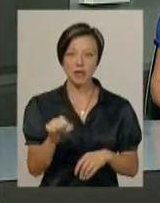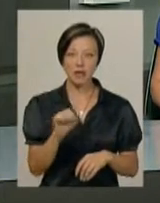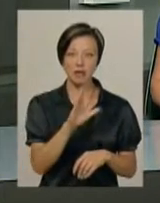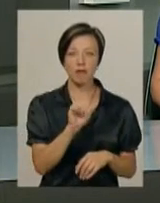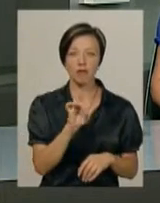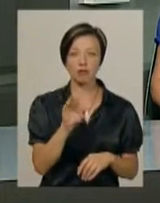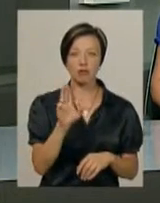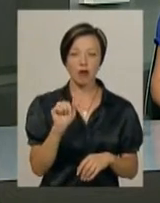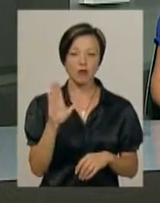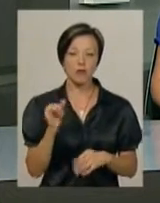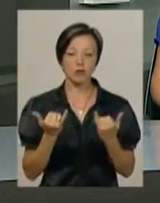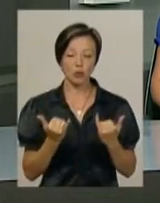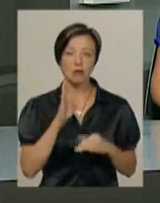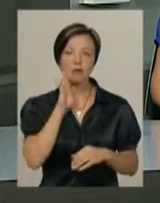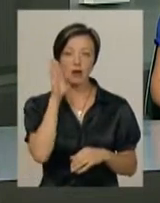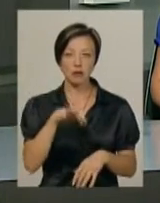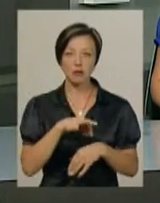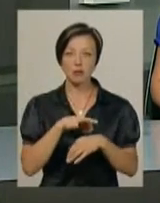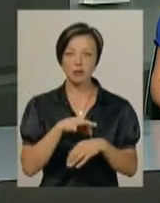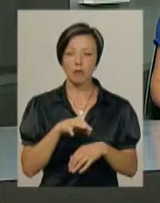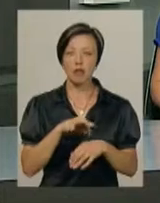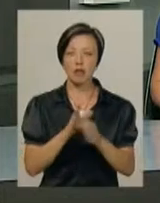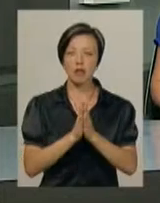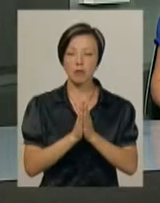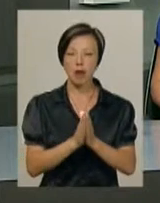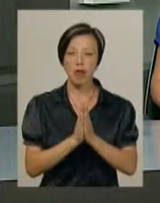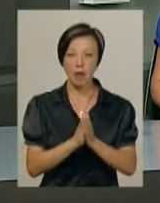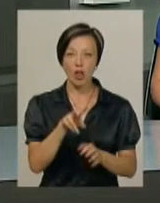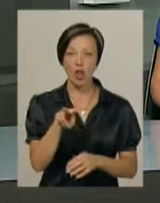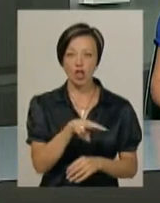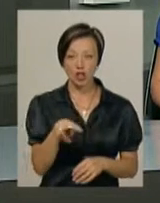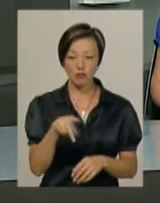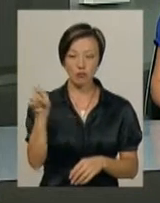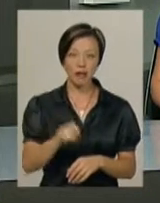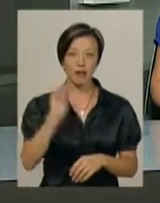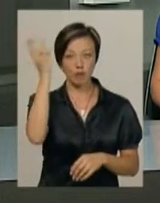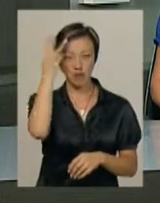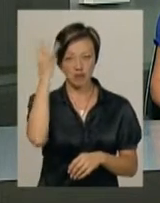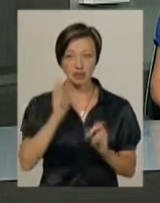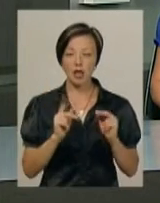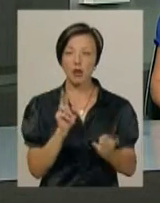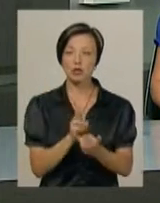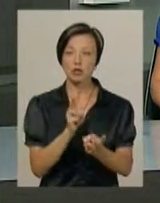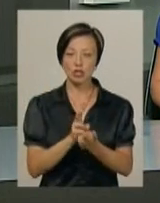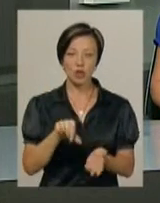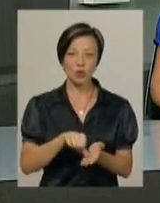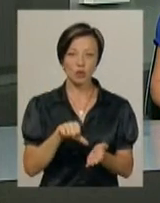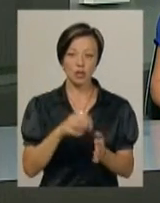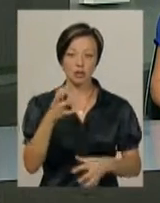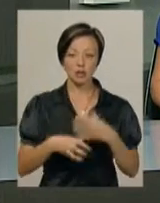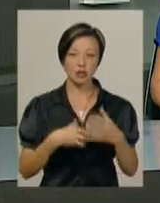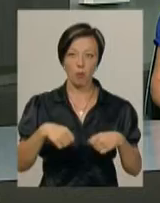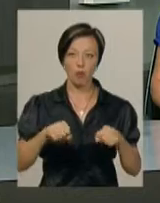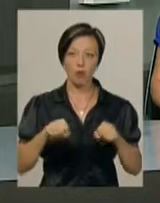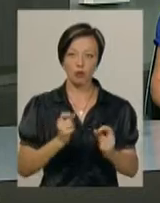Варшаві. Сьогодні вранці байкери провели молебень у Литичеві, згодом приїхали у Хмельницький. Як зустрічали учасників міжнародного